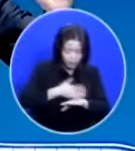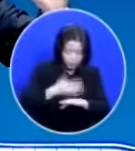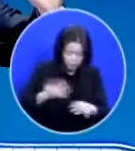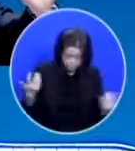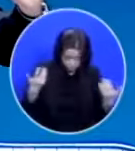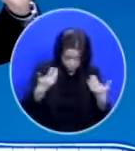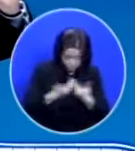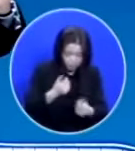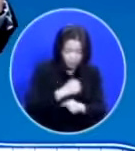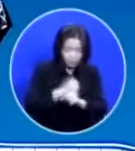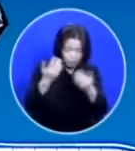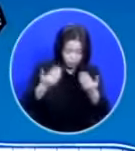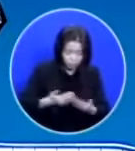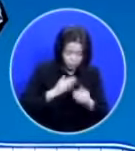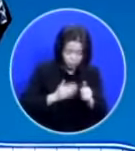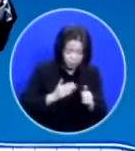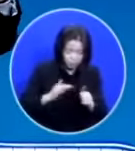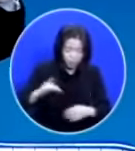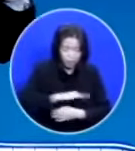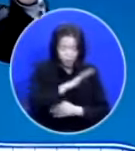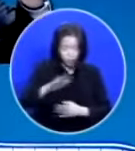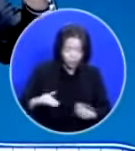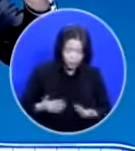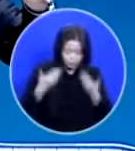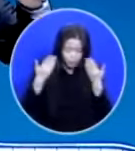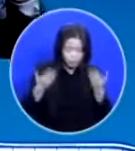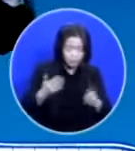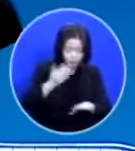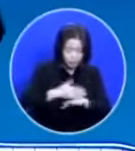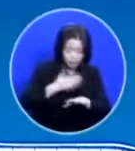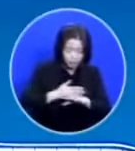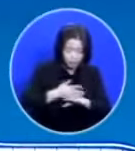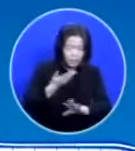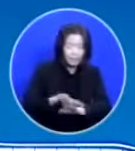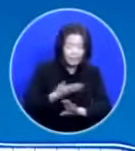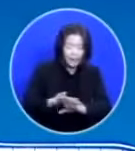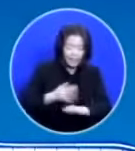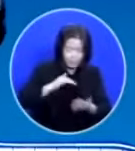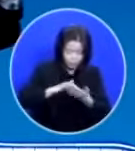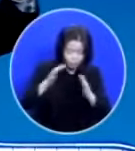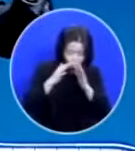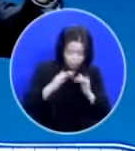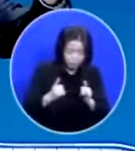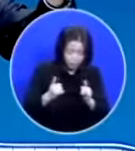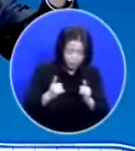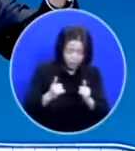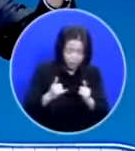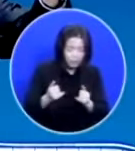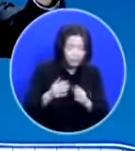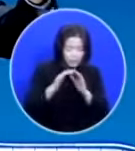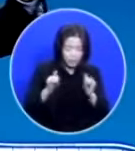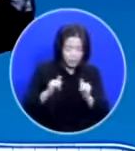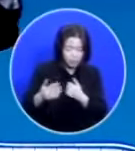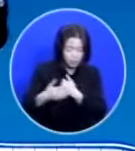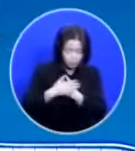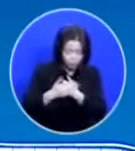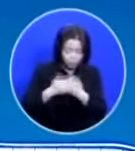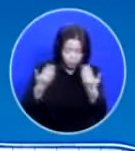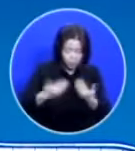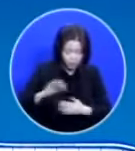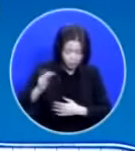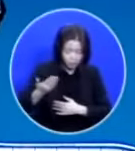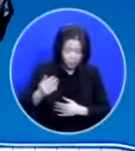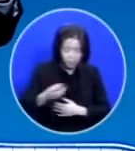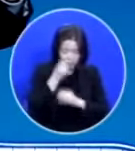해주소서 우리가 드리는 감사로 수많은 어려운 사람들이 도움을 받게 됩니다 성도들에게